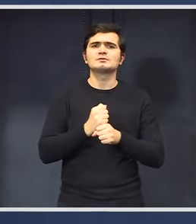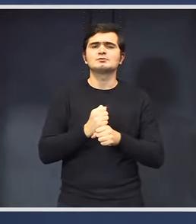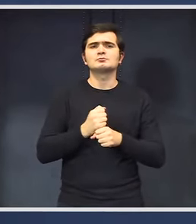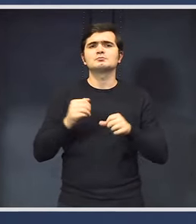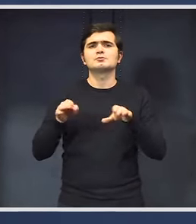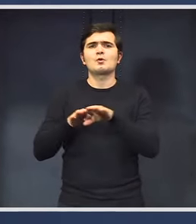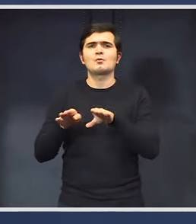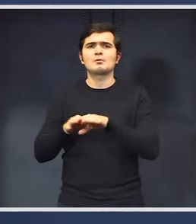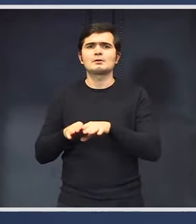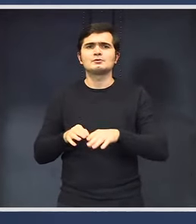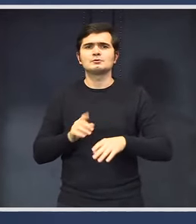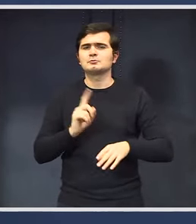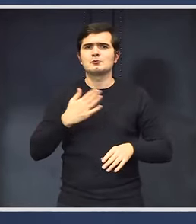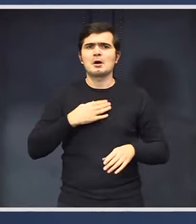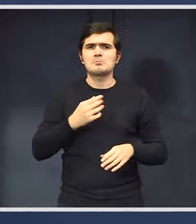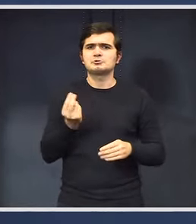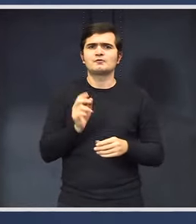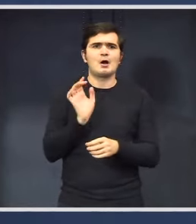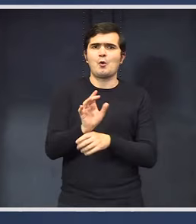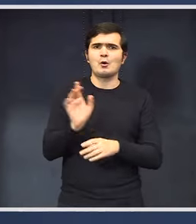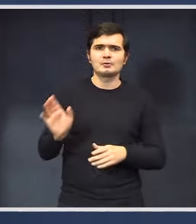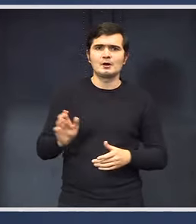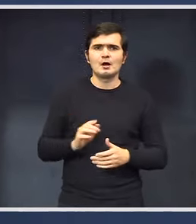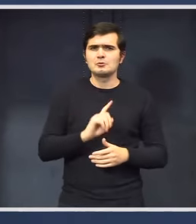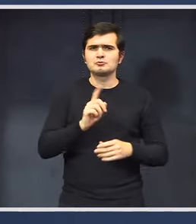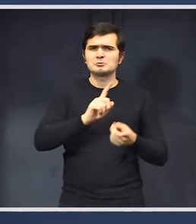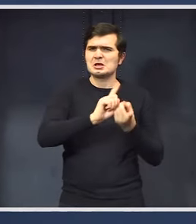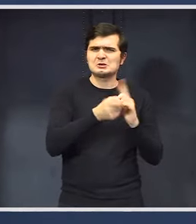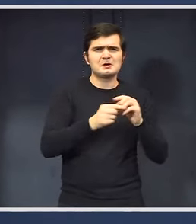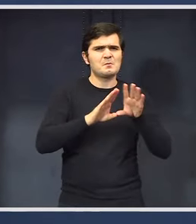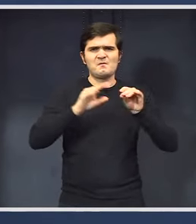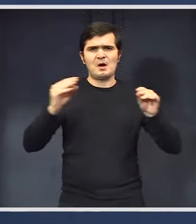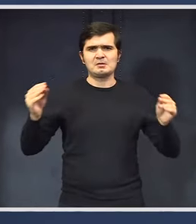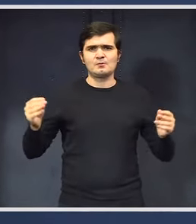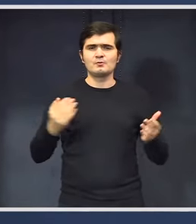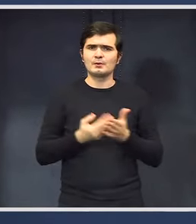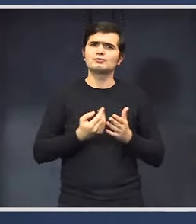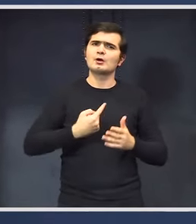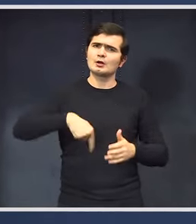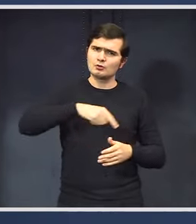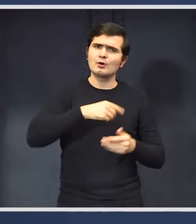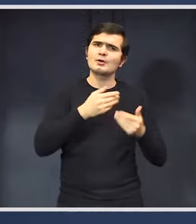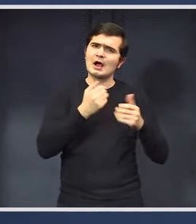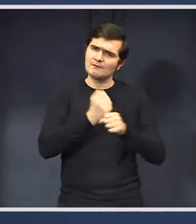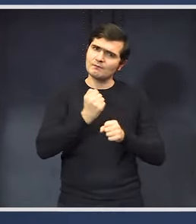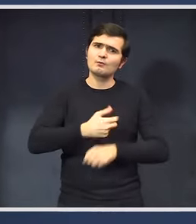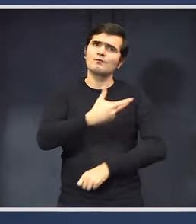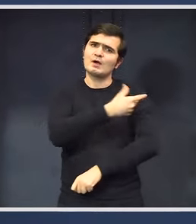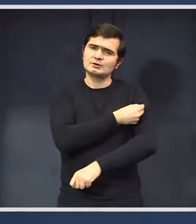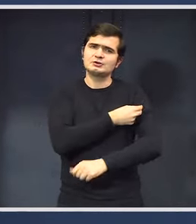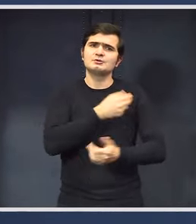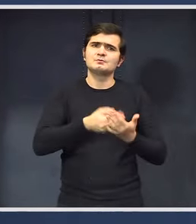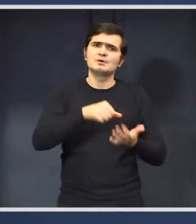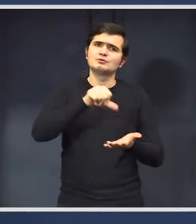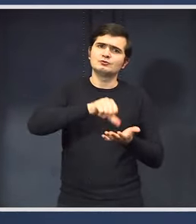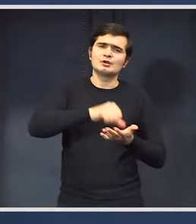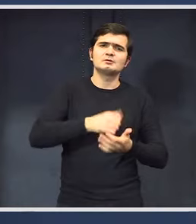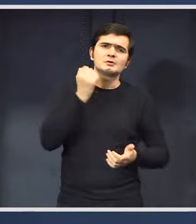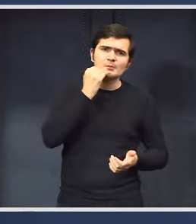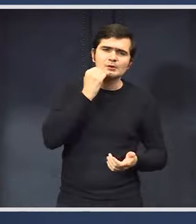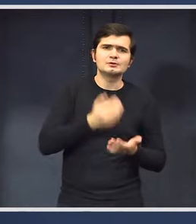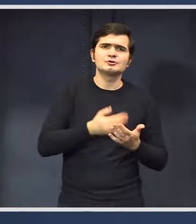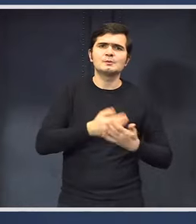epidemiologii nu au o problemă cu acest lucru. Nu modifică foarte mult pentru că noi deja am vaccinat și în centrile de bătrâni și în spitale,